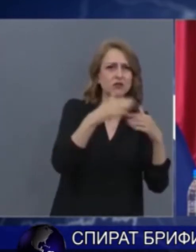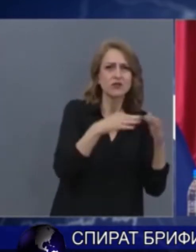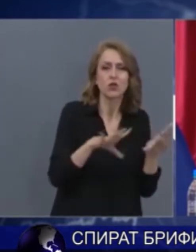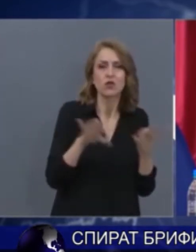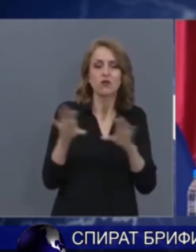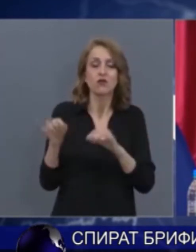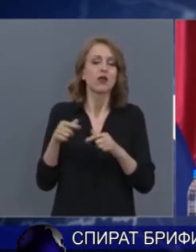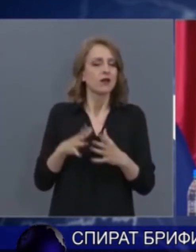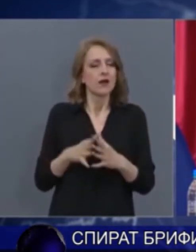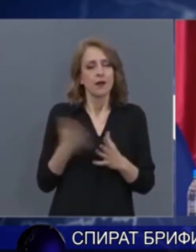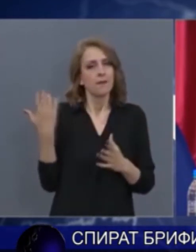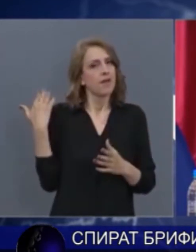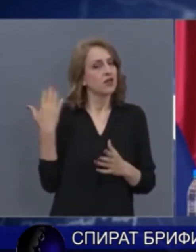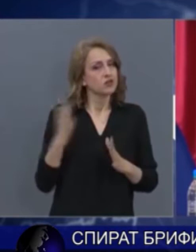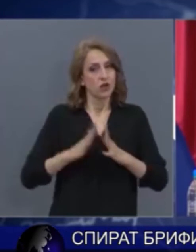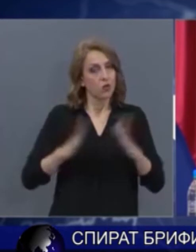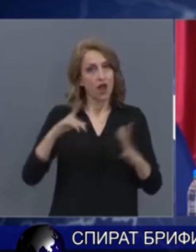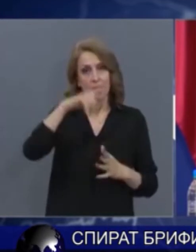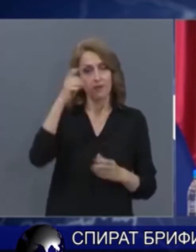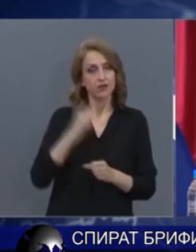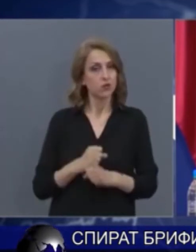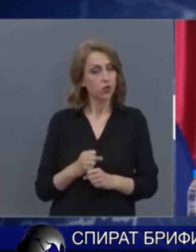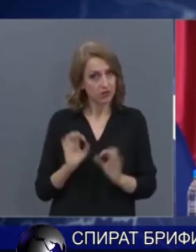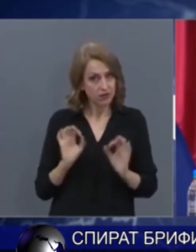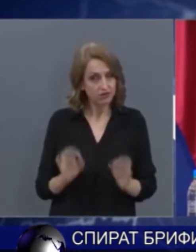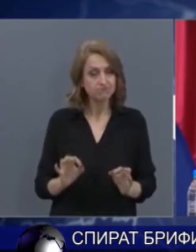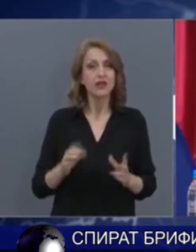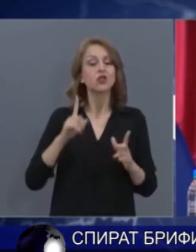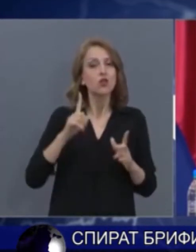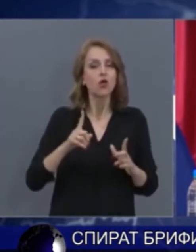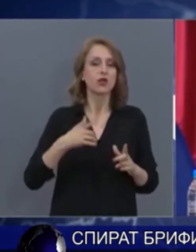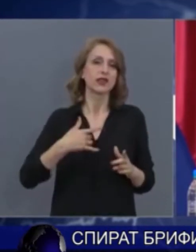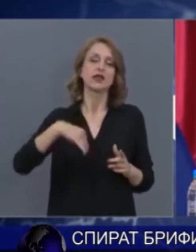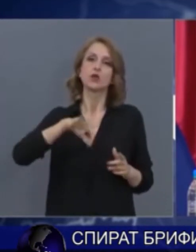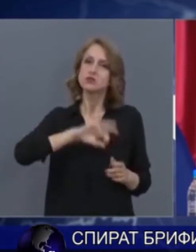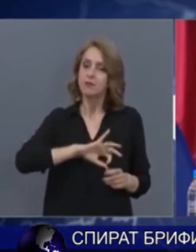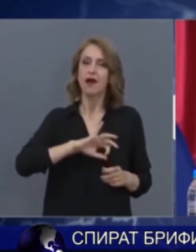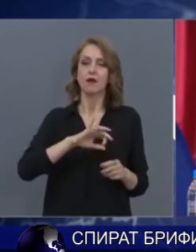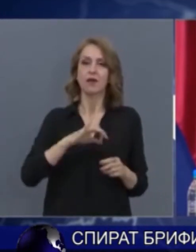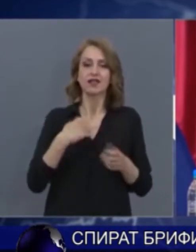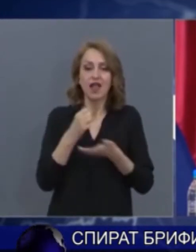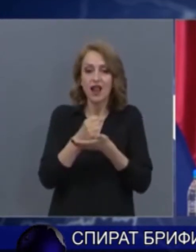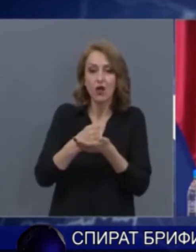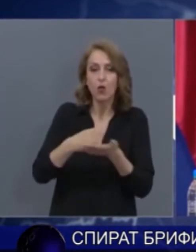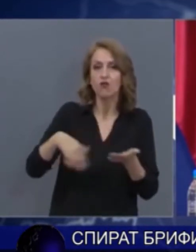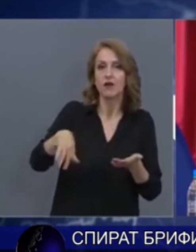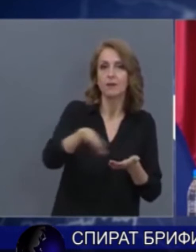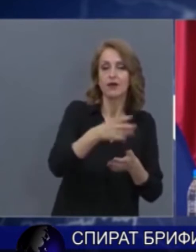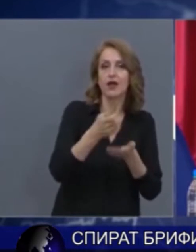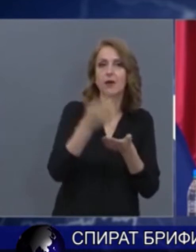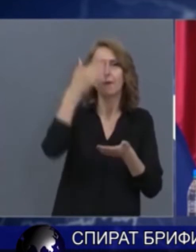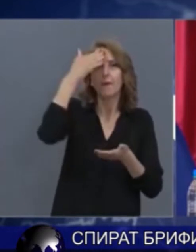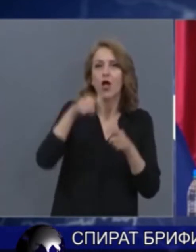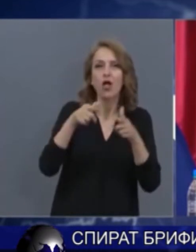Огромен трудсен. Вложено ние успяхме да третираме нашите болни с това, което света